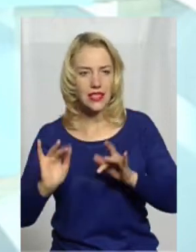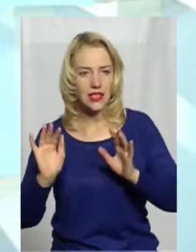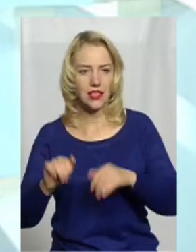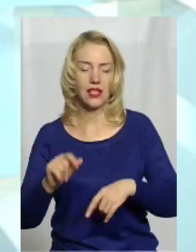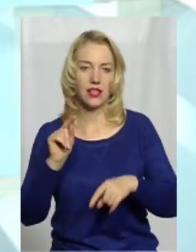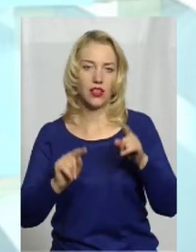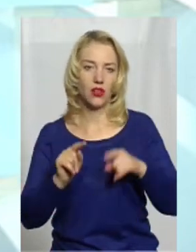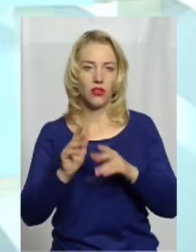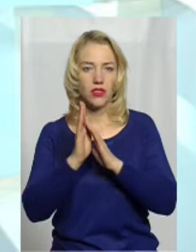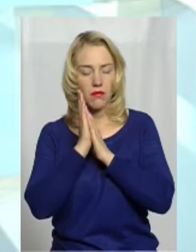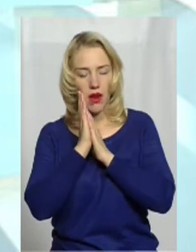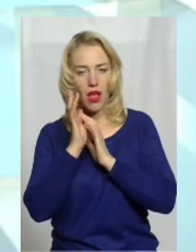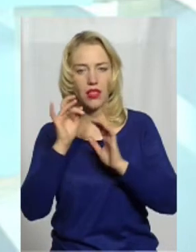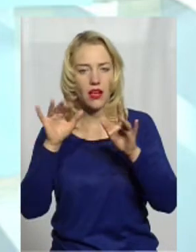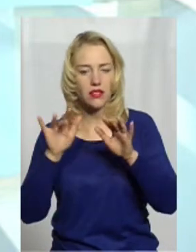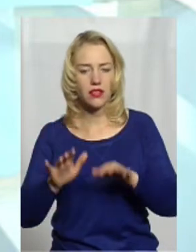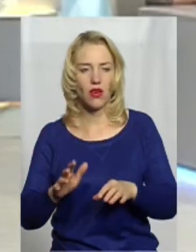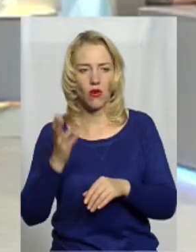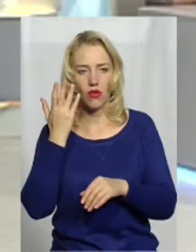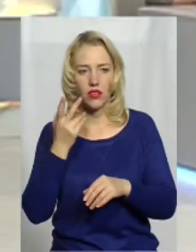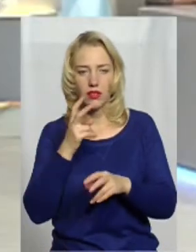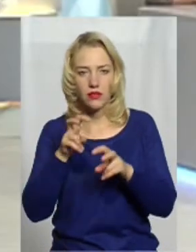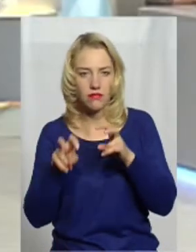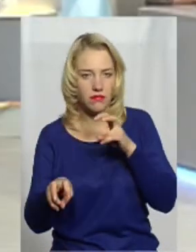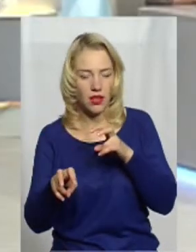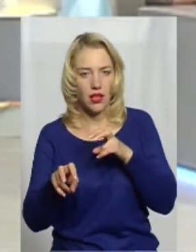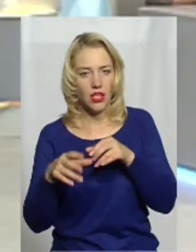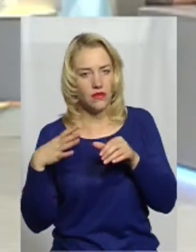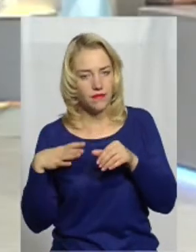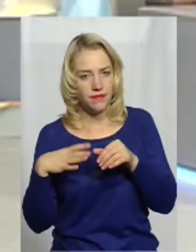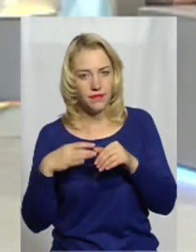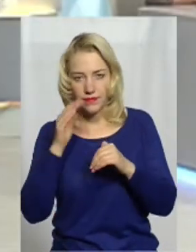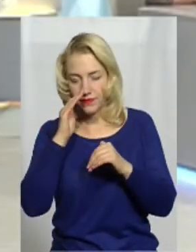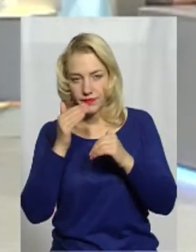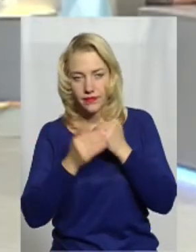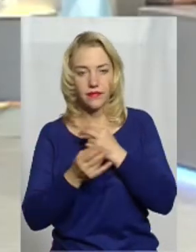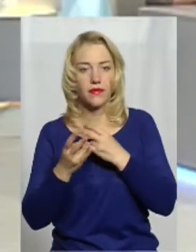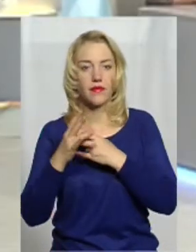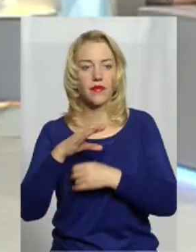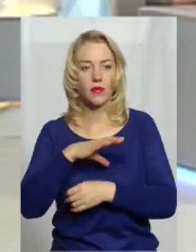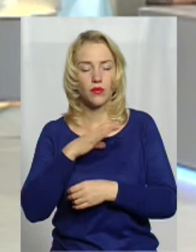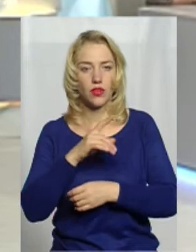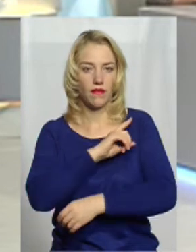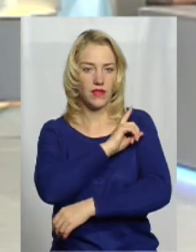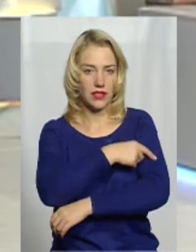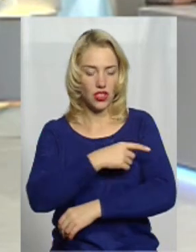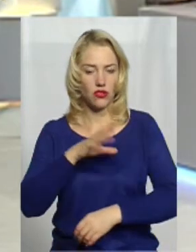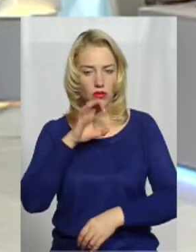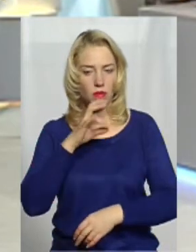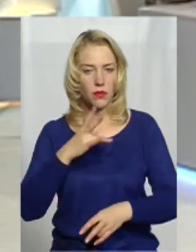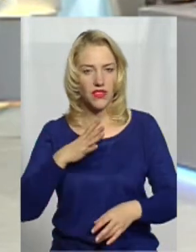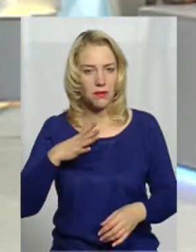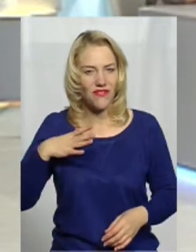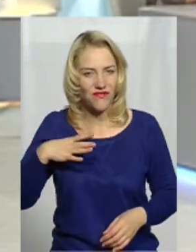на снігу, коли десь якась засідка, собака має бути фізично витривалою